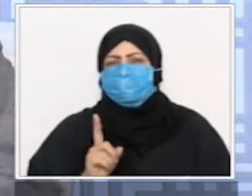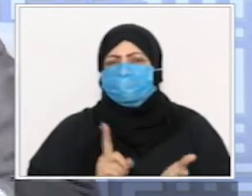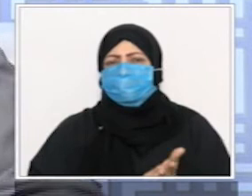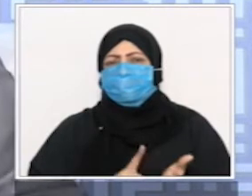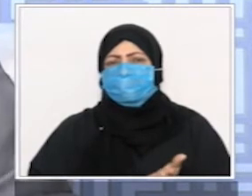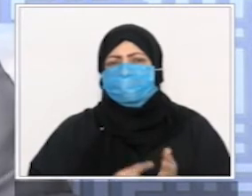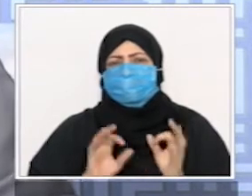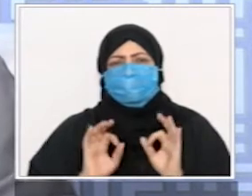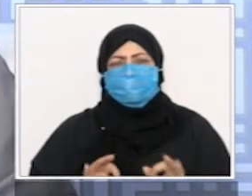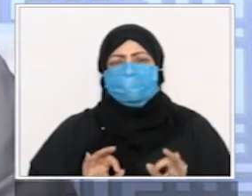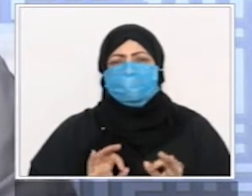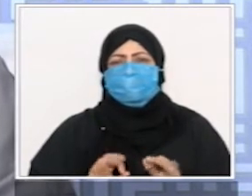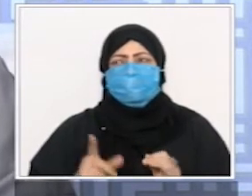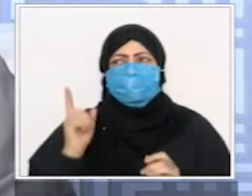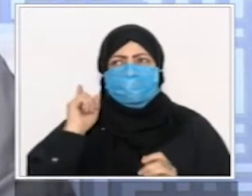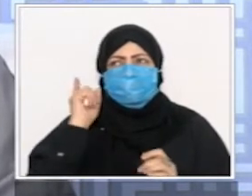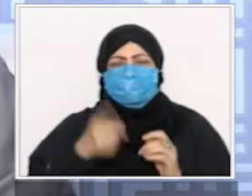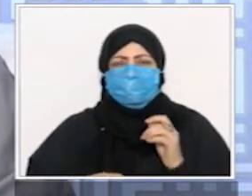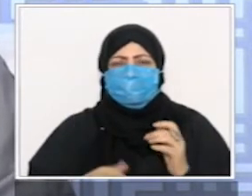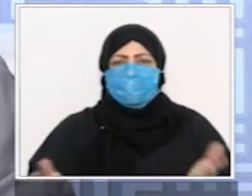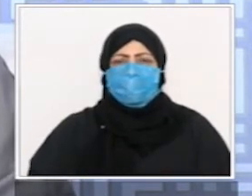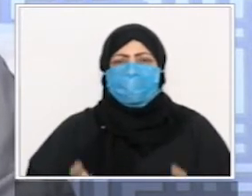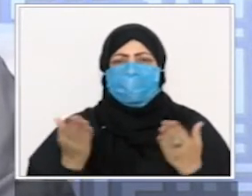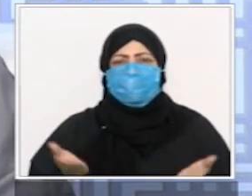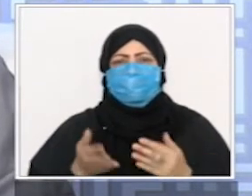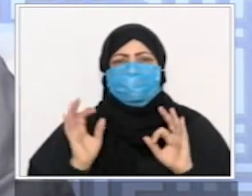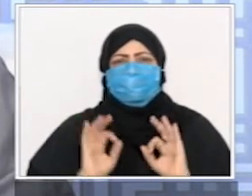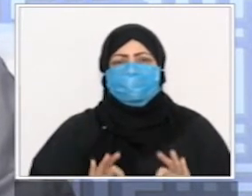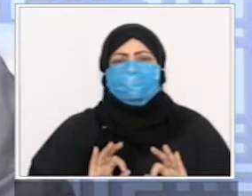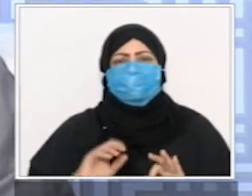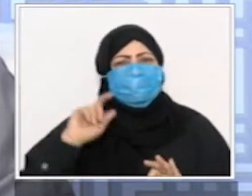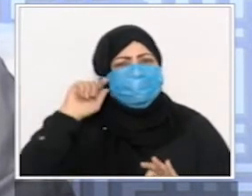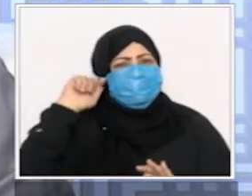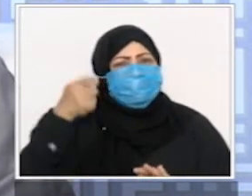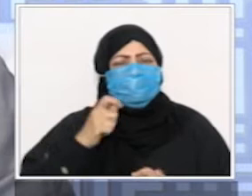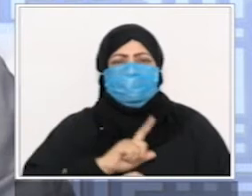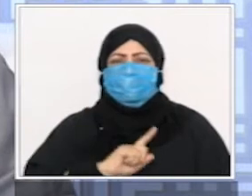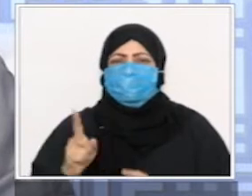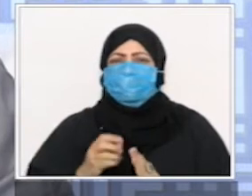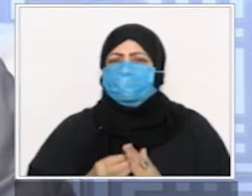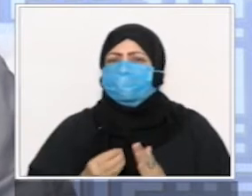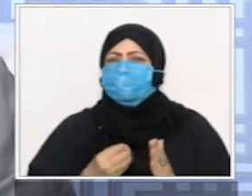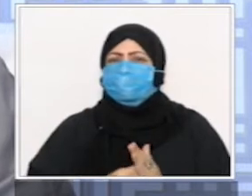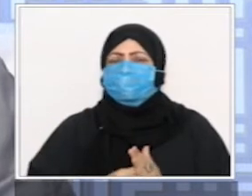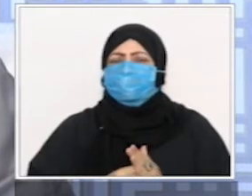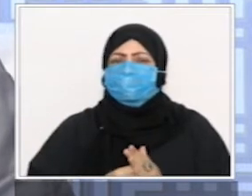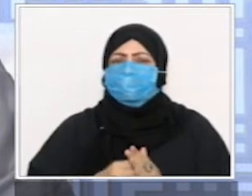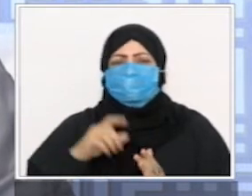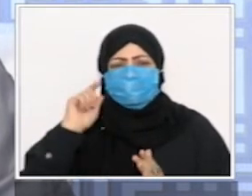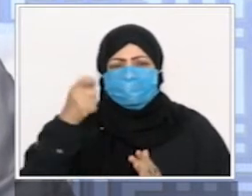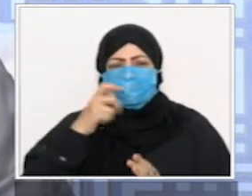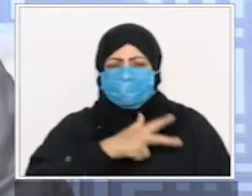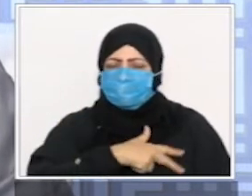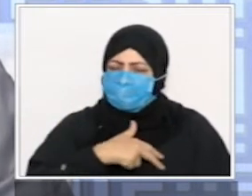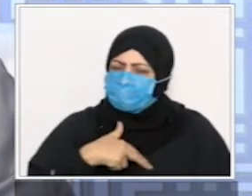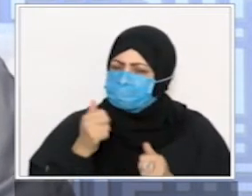ولا يوخد عنادا أنتم الآن إذا كنت تعاند عاند في السياسة وعاند في أمر ثاني وعاند ما شئت لكن لا